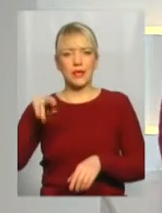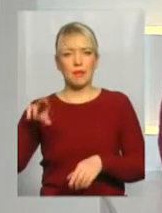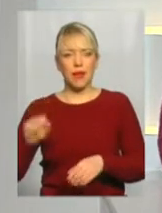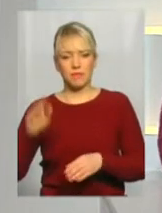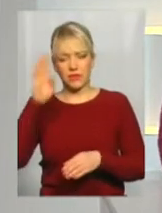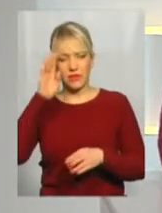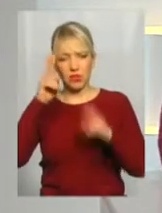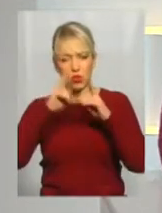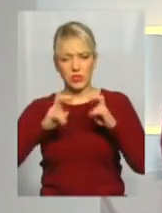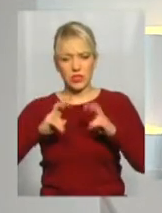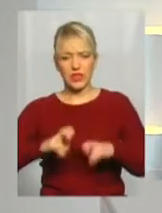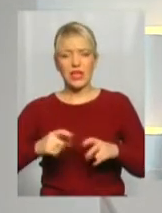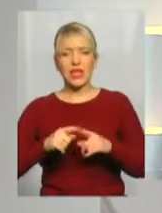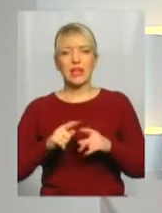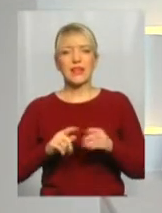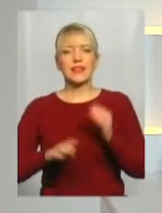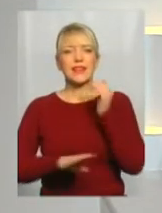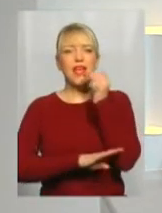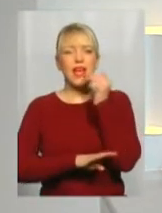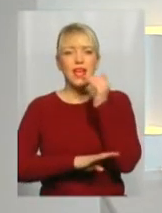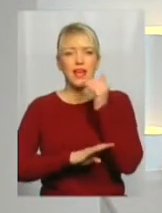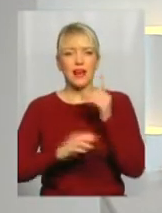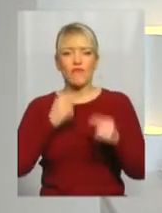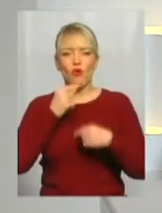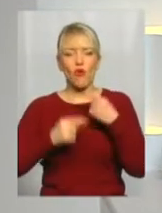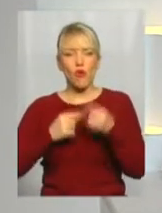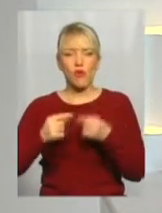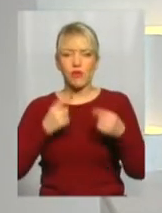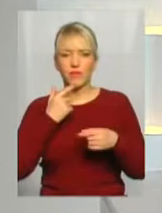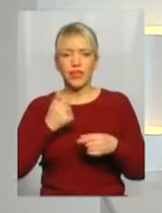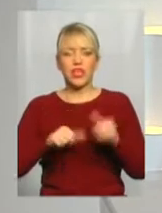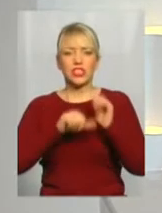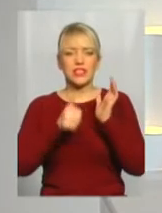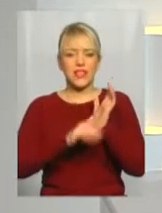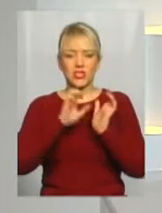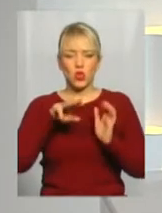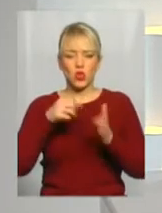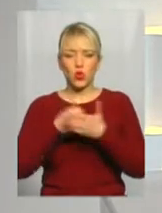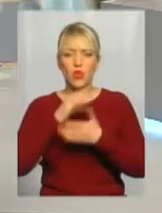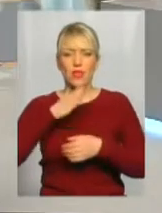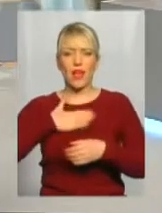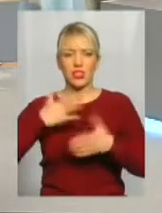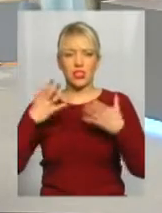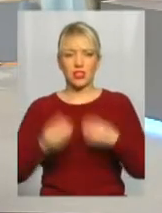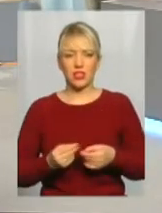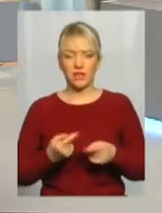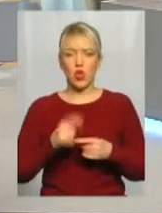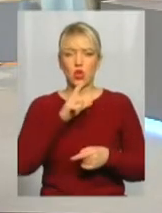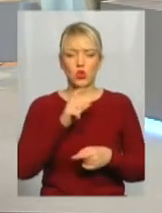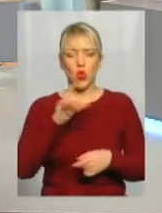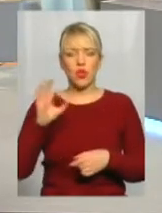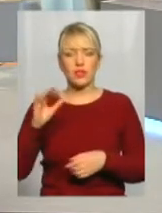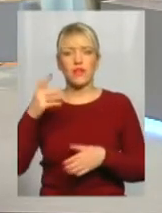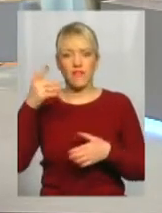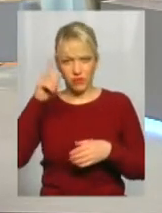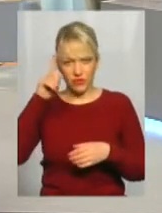дослідив генеалогічне дерево шевченківського роду від 17-го століття і фактично до наших днів. Зоя Олександрівна, ви, напевно, були знайомі з